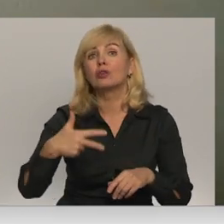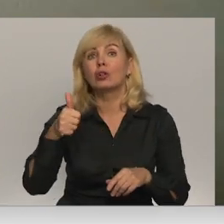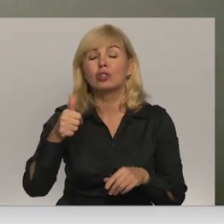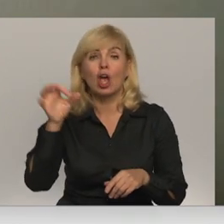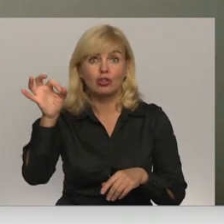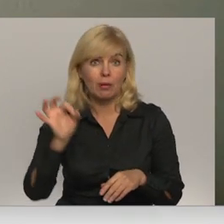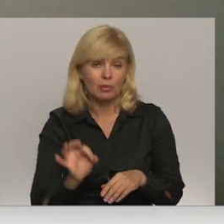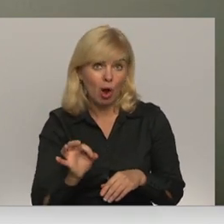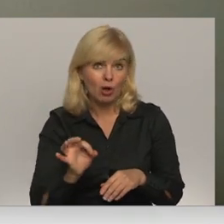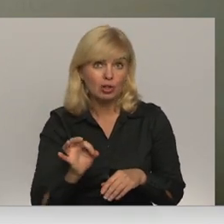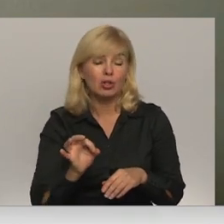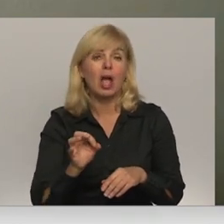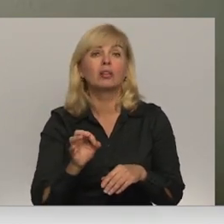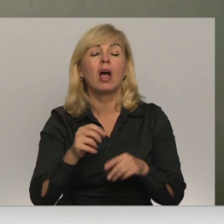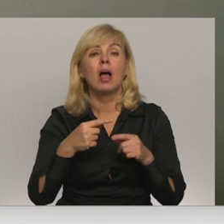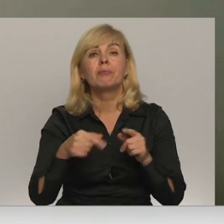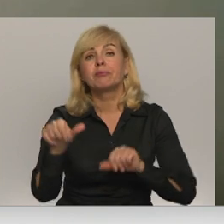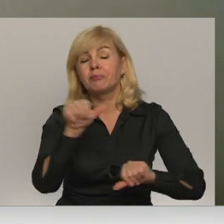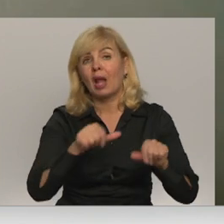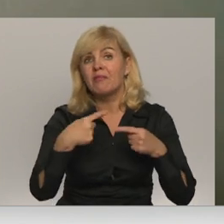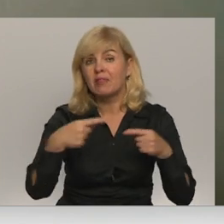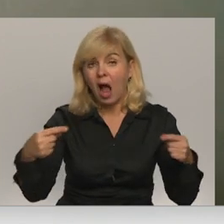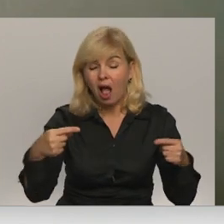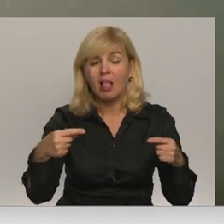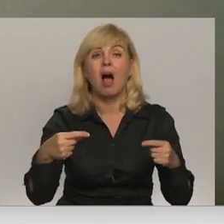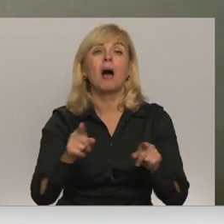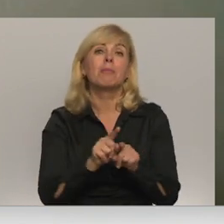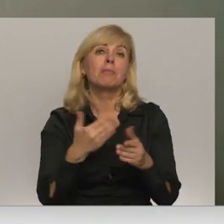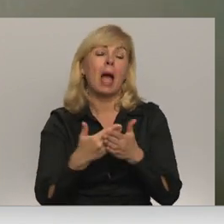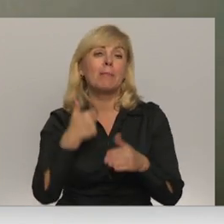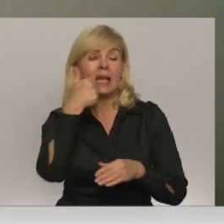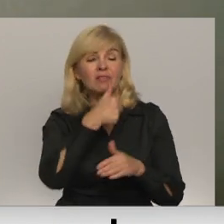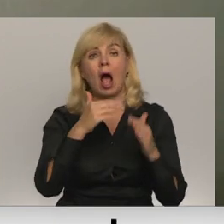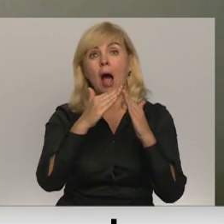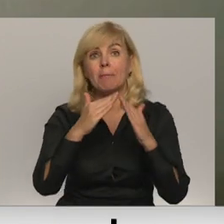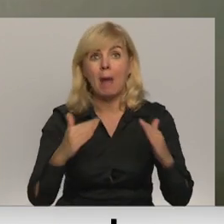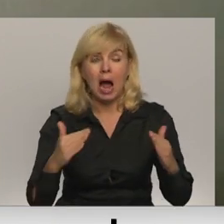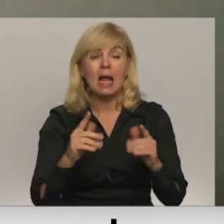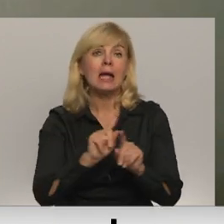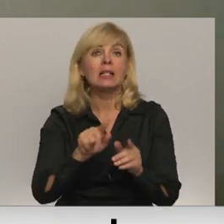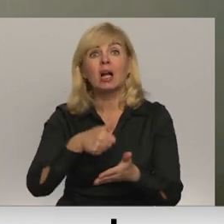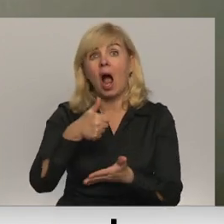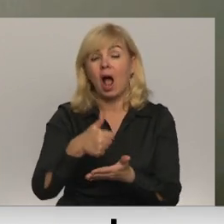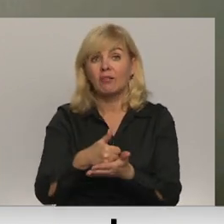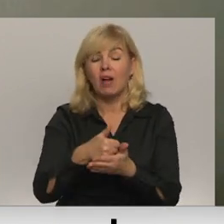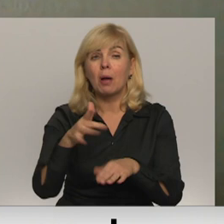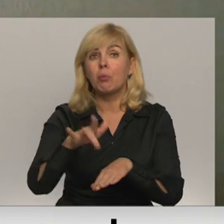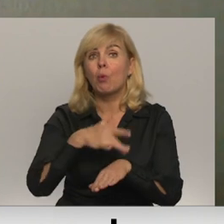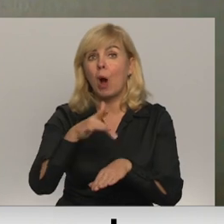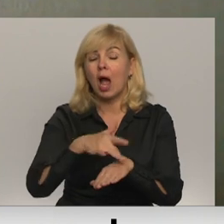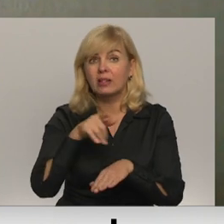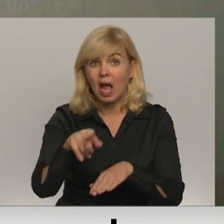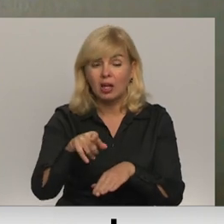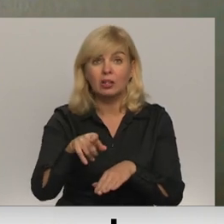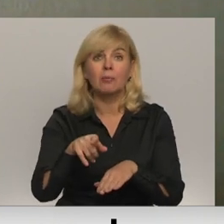slāpatība diokstīda emisijām, savukārt individuālā mājā, kura ir galvenais putekļu piem 10